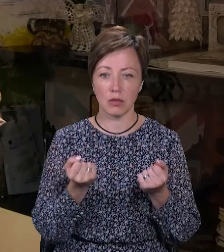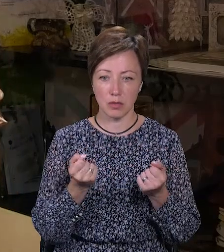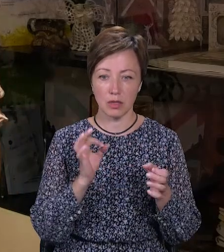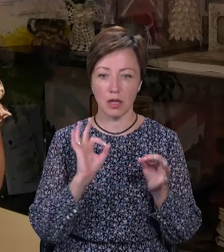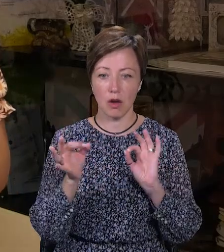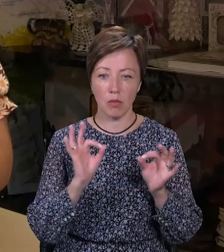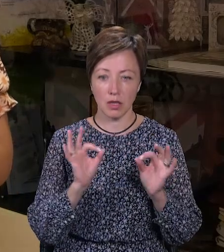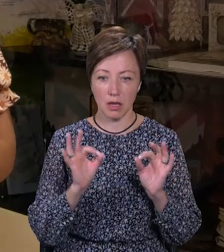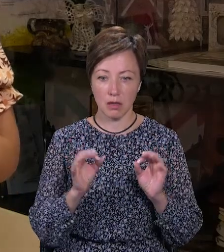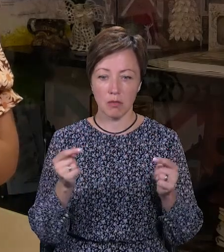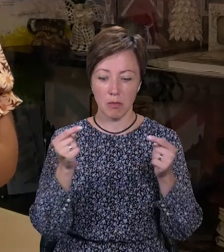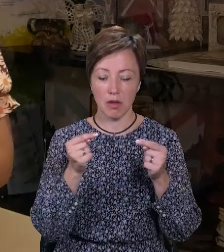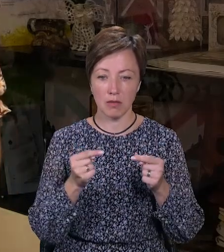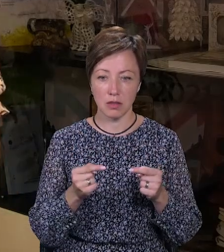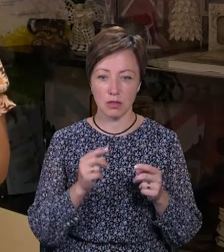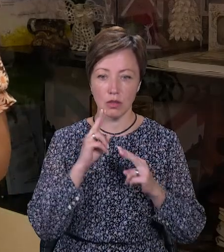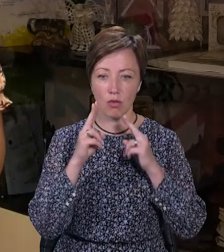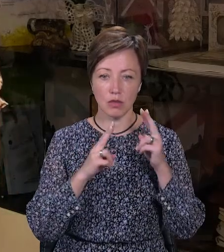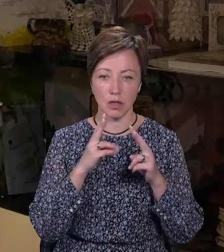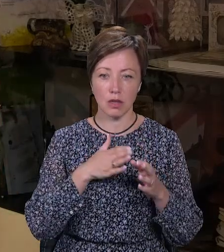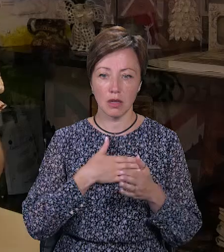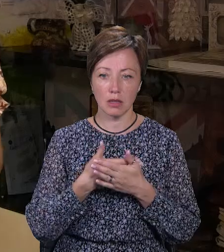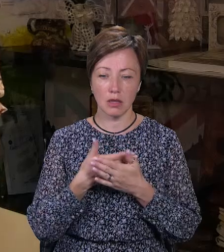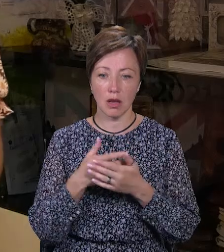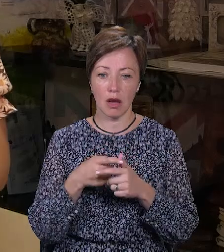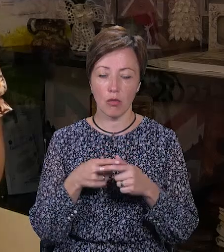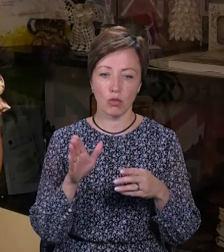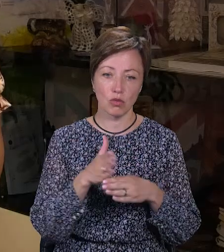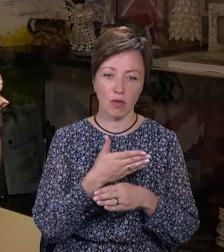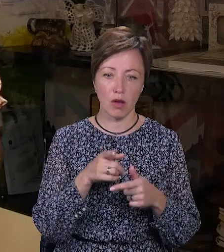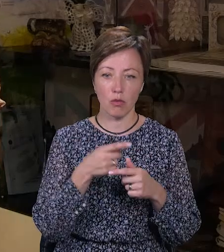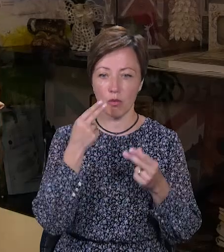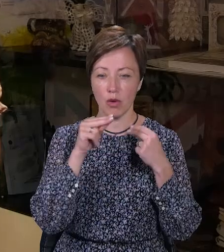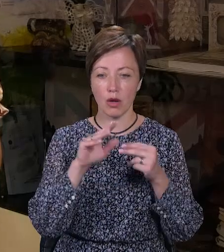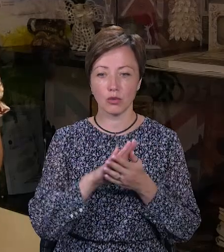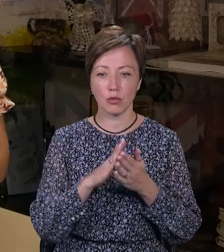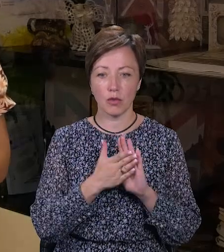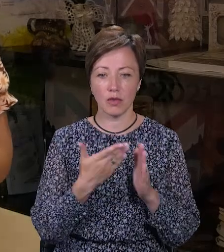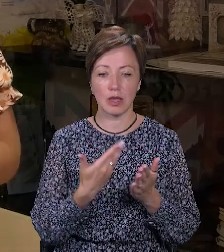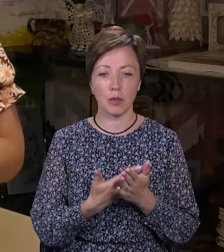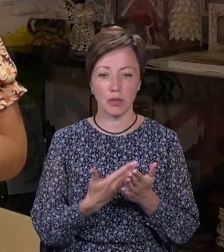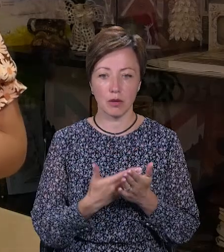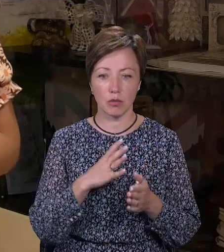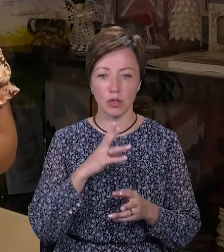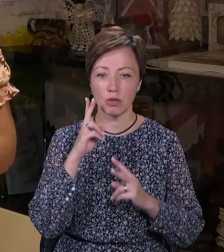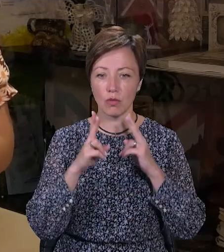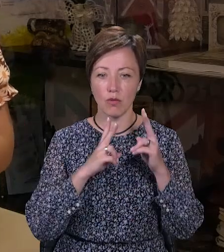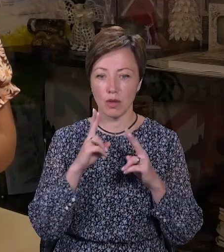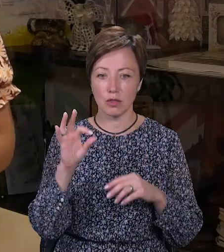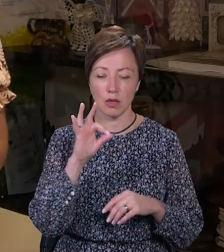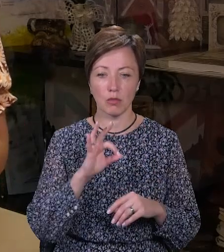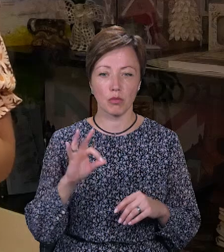рекомендації, певні зауваження, активно їх або усувають, або покращують умови. Наприклад, були зауваження